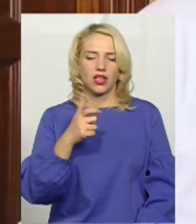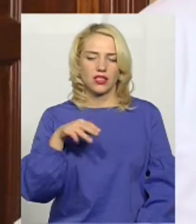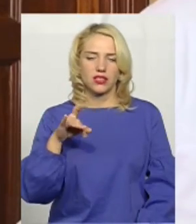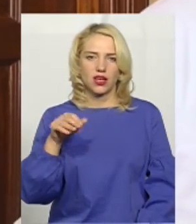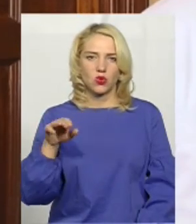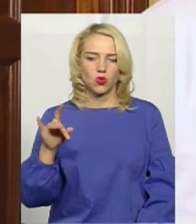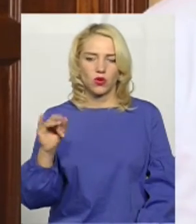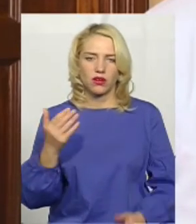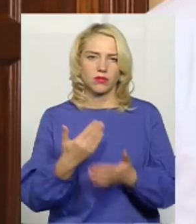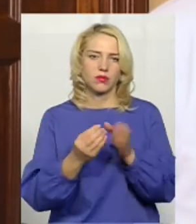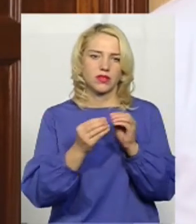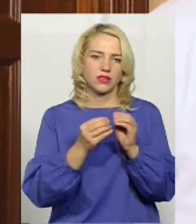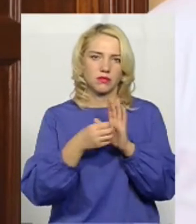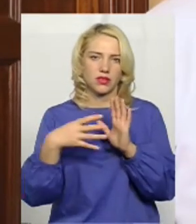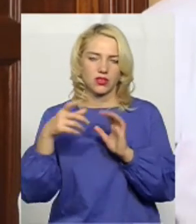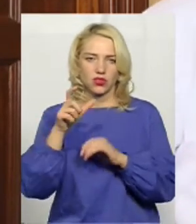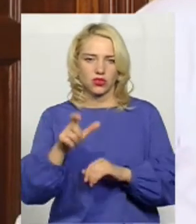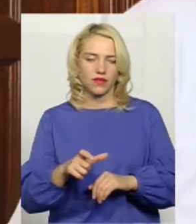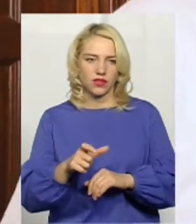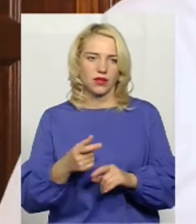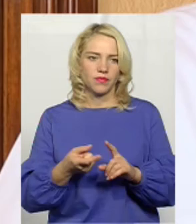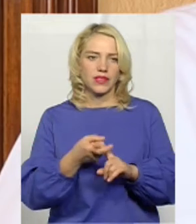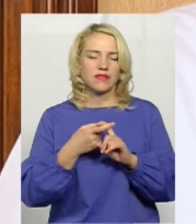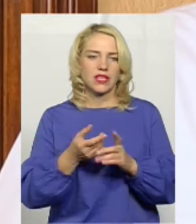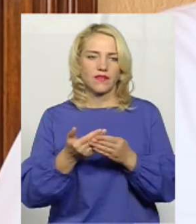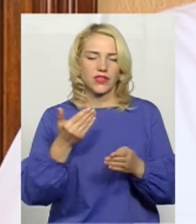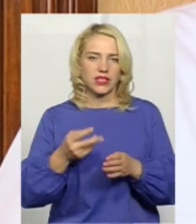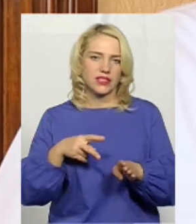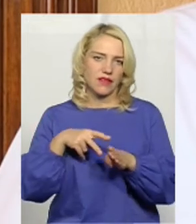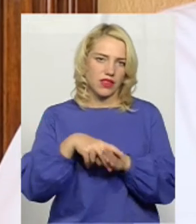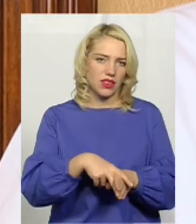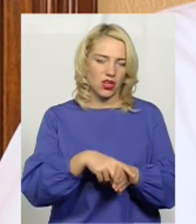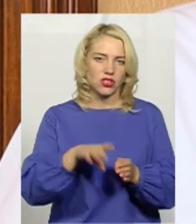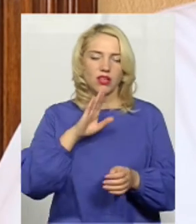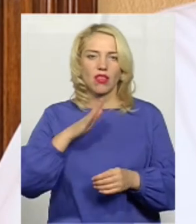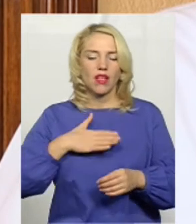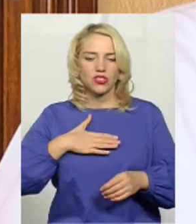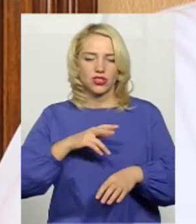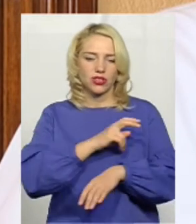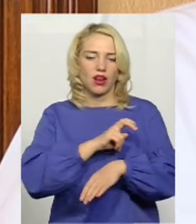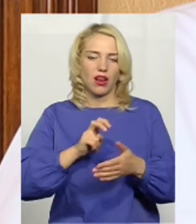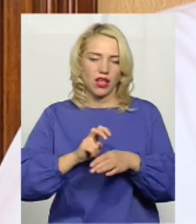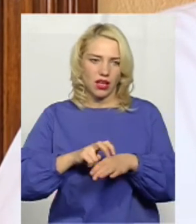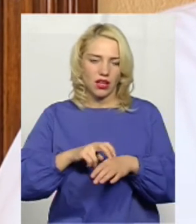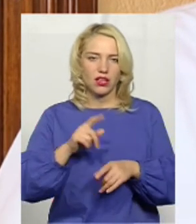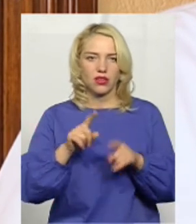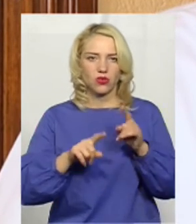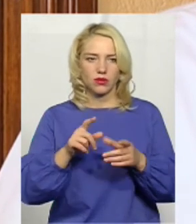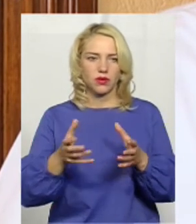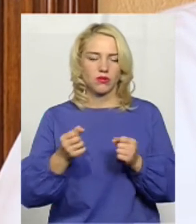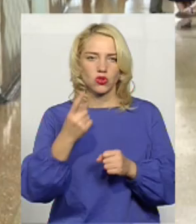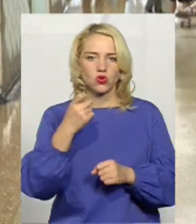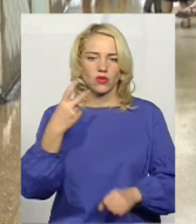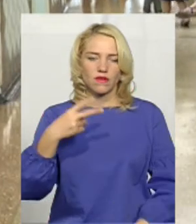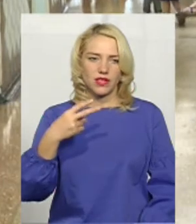осіб, в залежності від. Завантаження. Інколи наші лікарі приймають по 100-120 пацієнтів